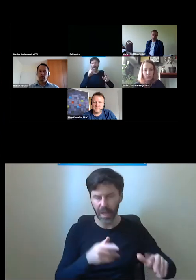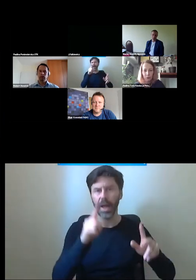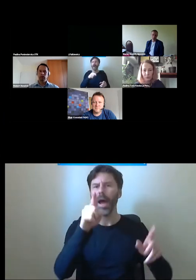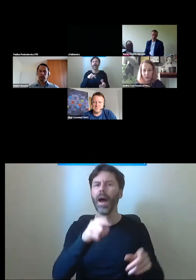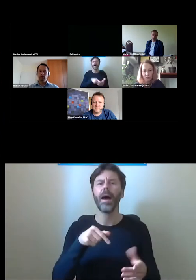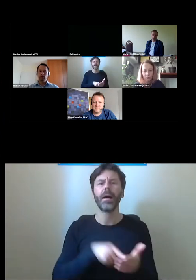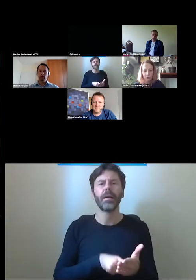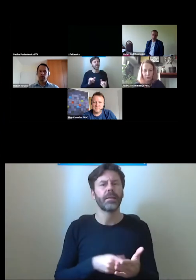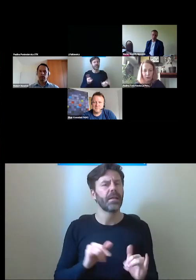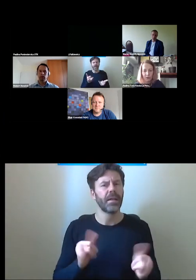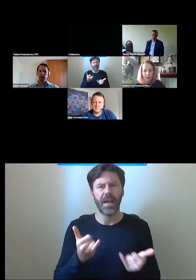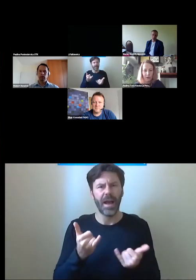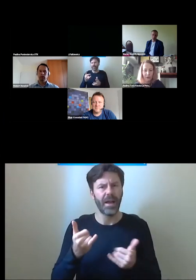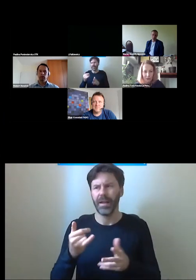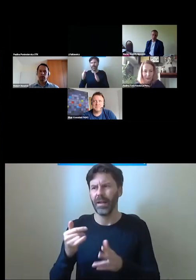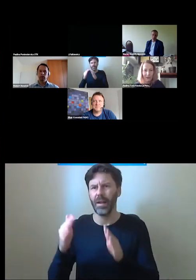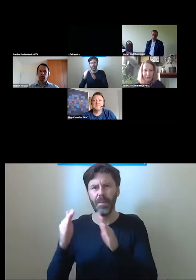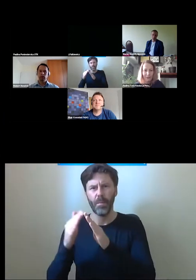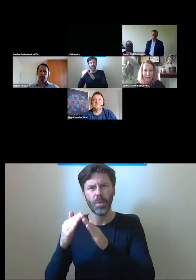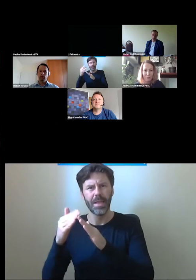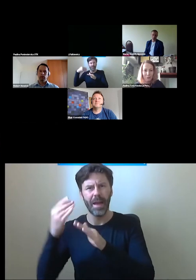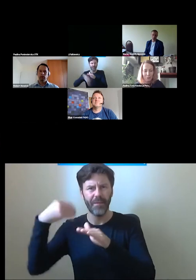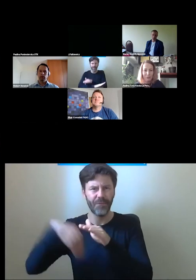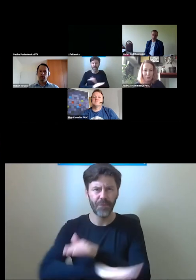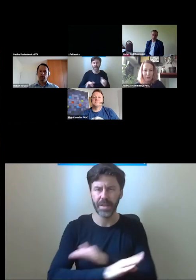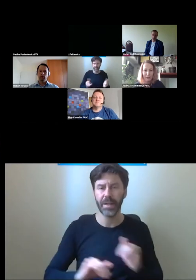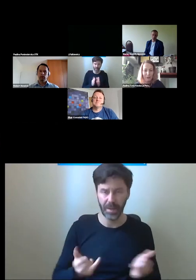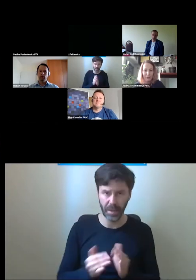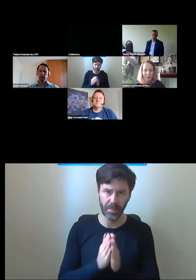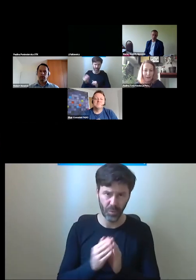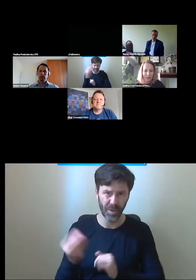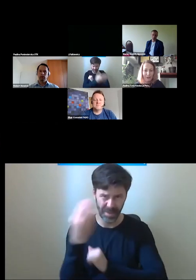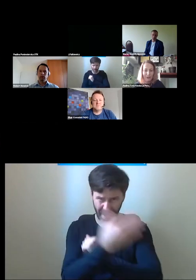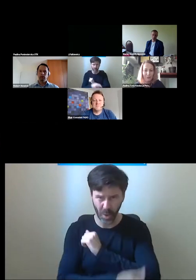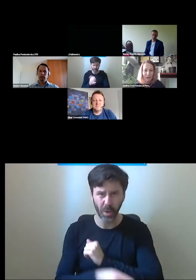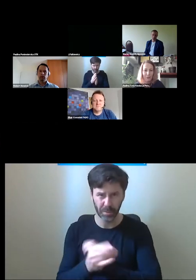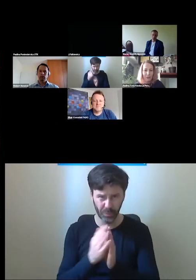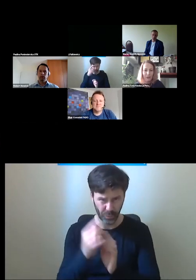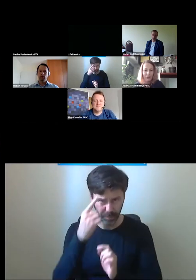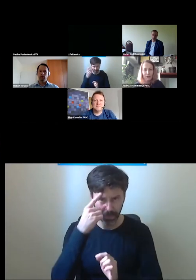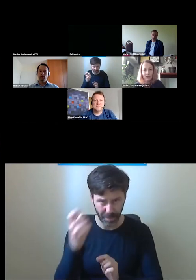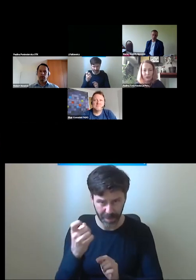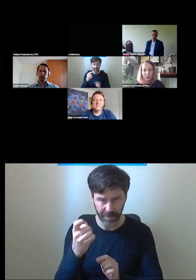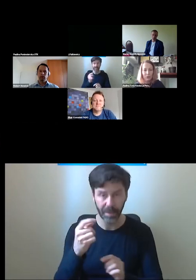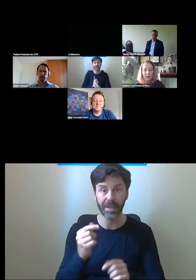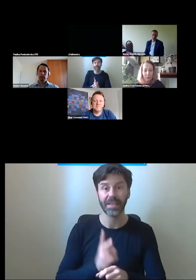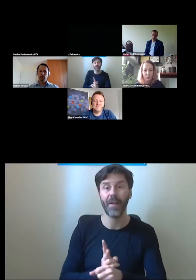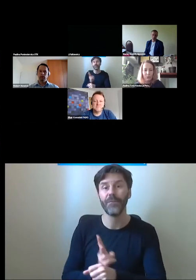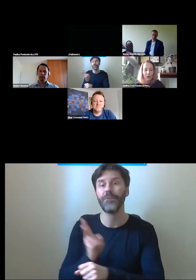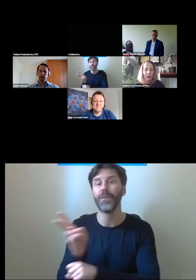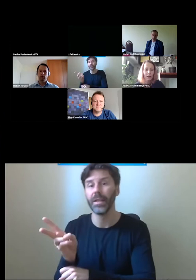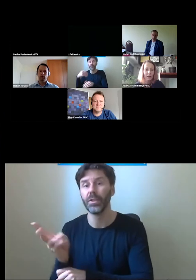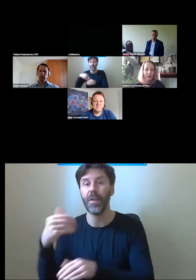sposób musimy się z tego budynku wydostać. Więc tak na koniec chciałabym, żebyśmy też pamiętali o tym, że to zawsze działa w dwie strony, to się też zawsze może